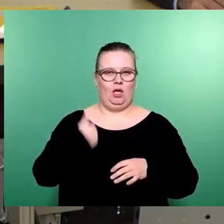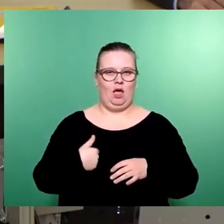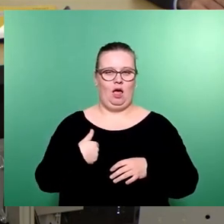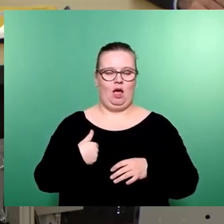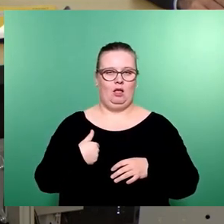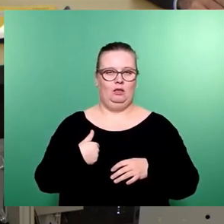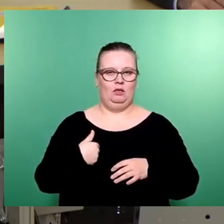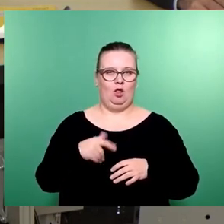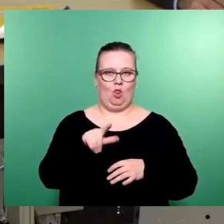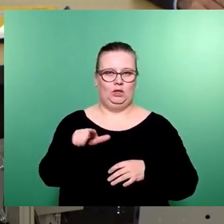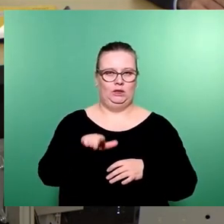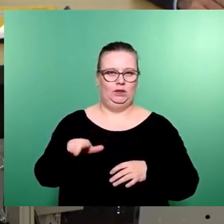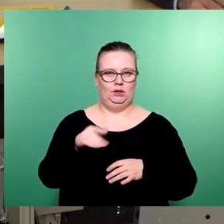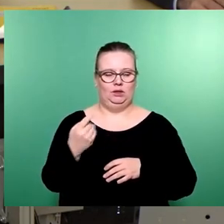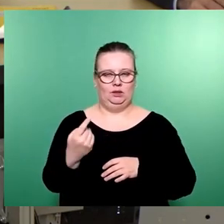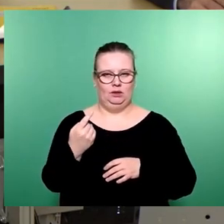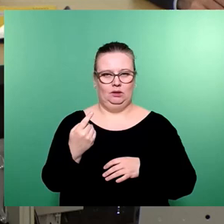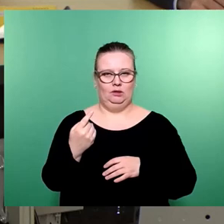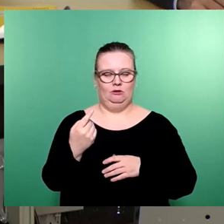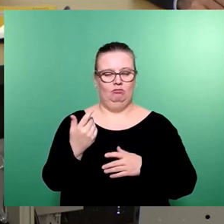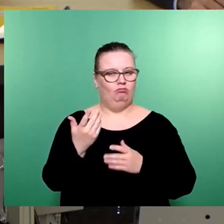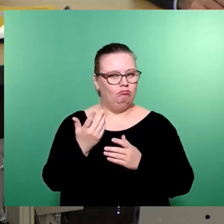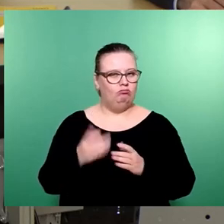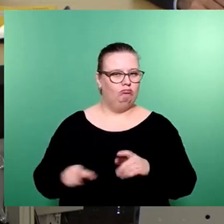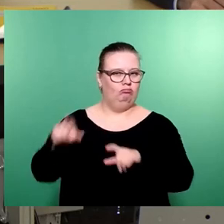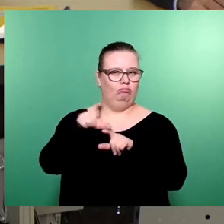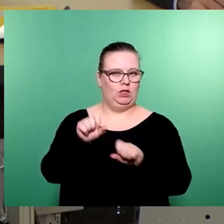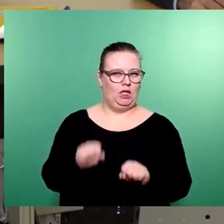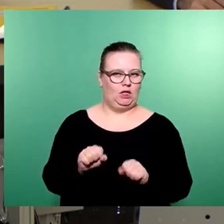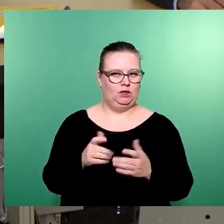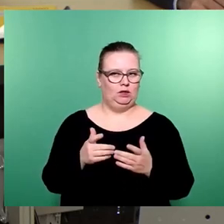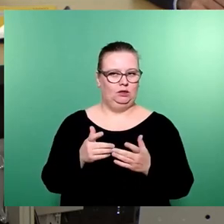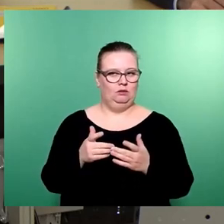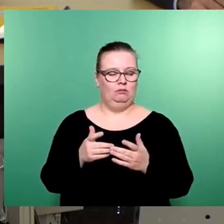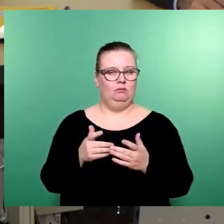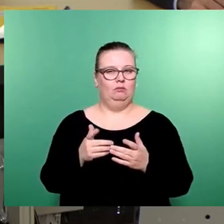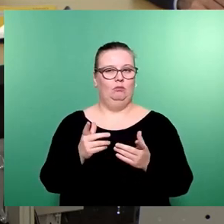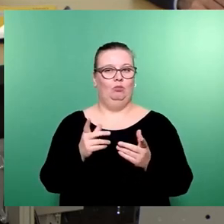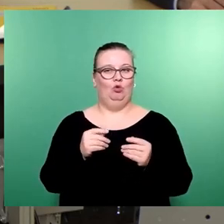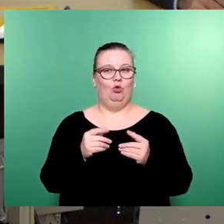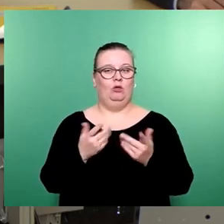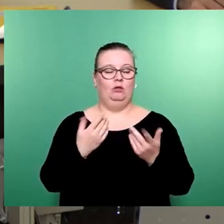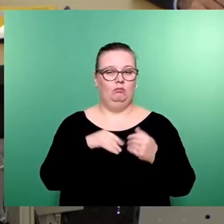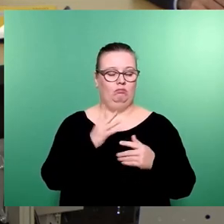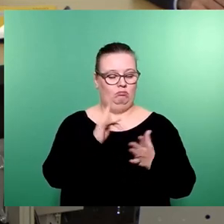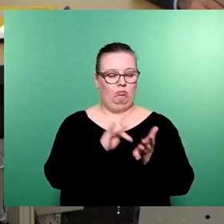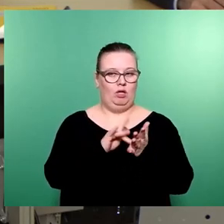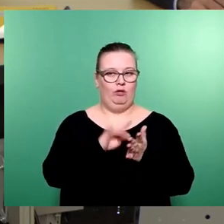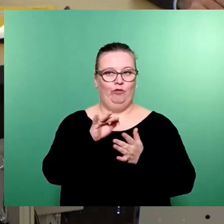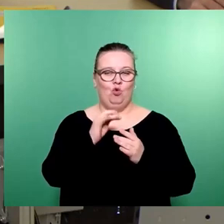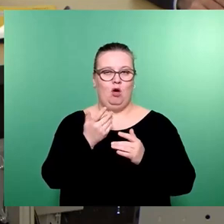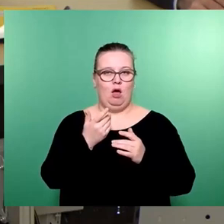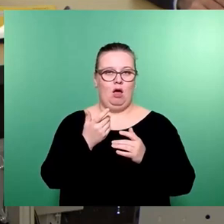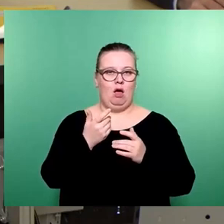aufzustocken zu können, nicht nur mit den Mitteln für die Ausrüstung,